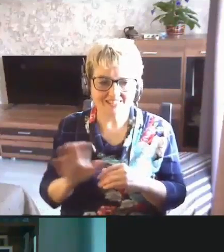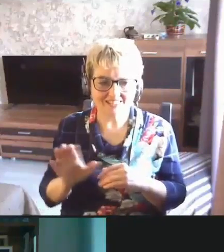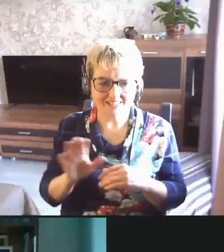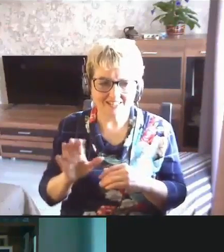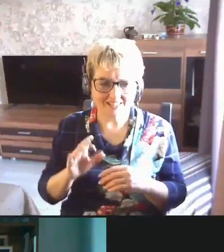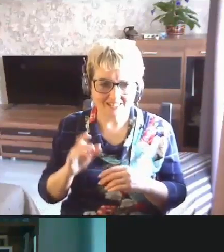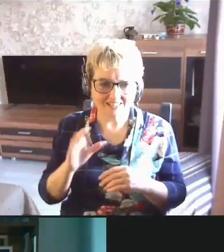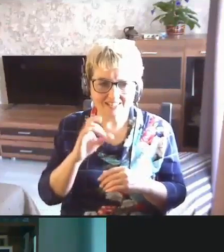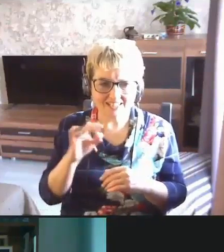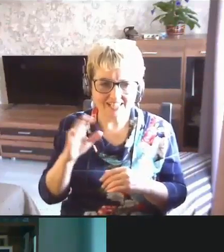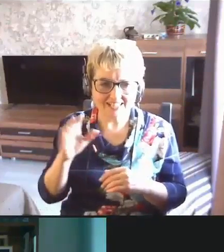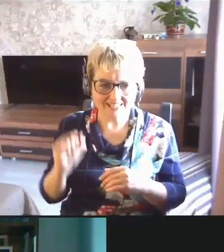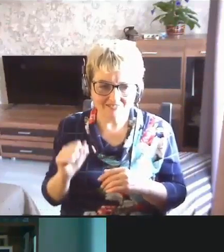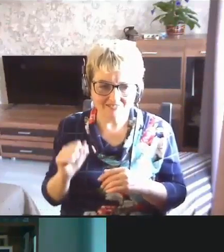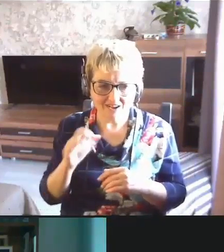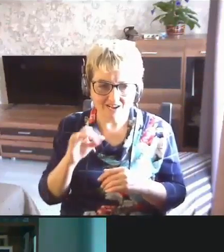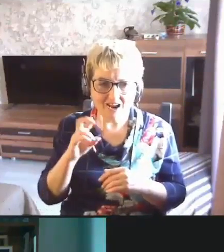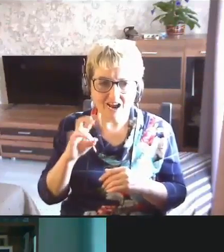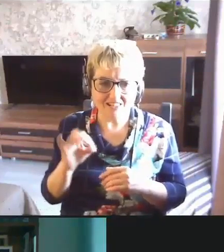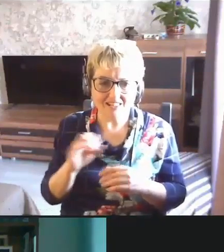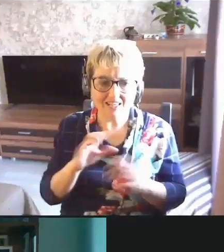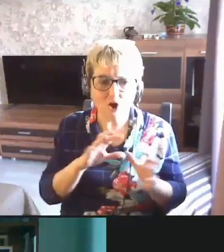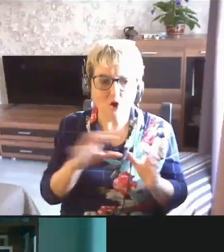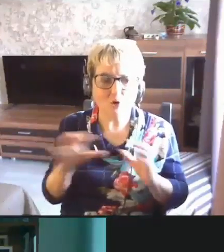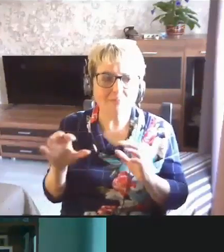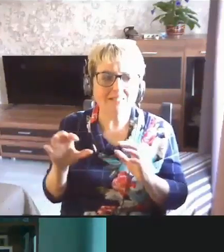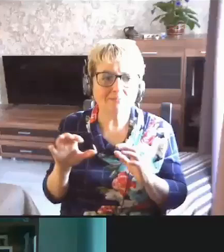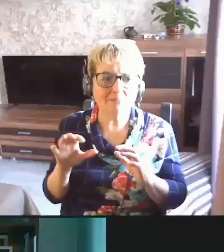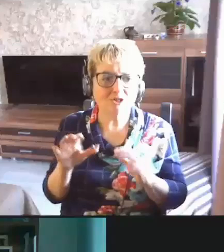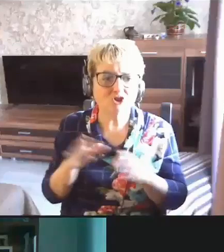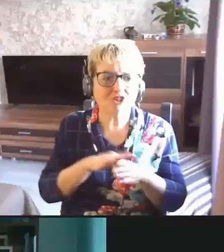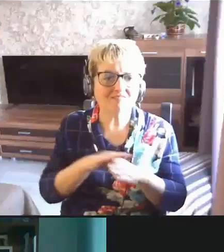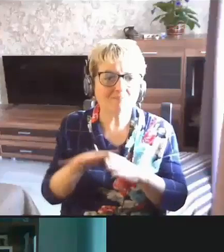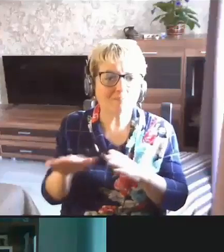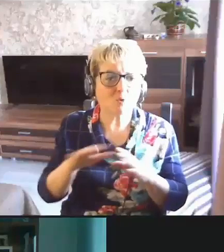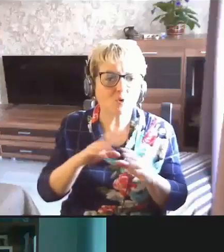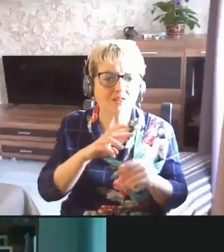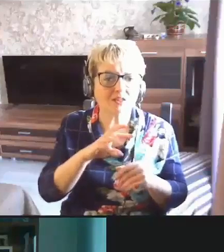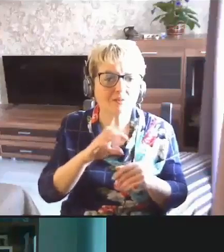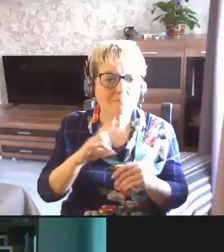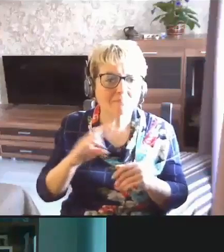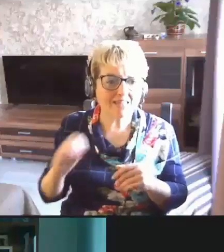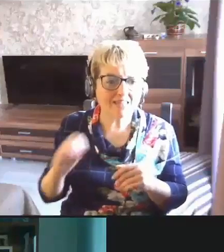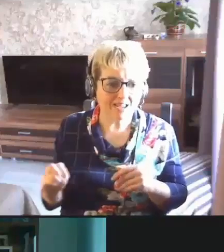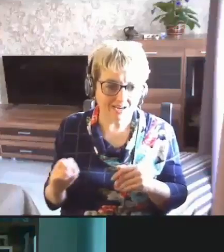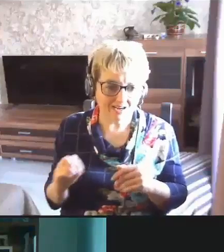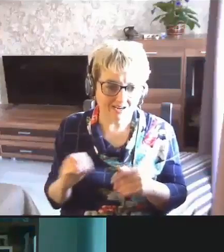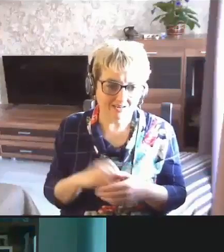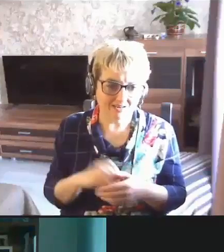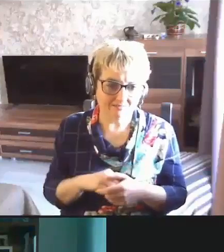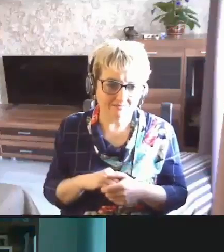средства обеспечены в полной мере.